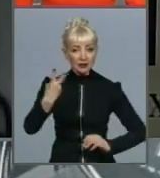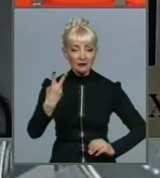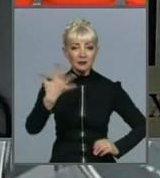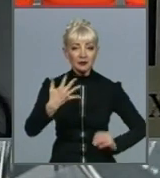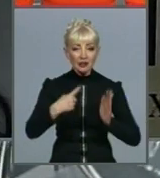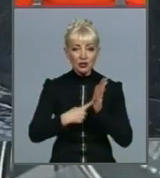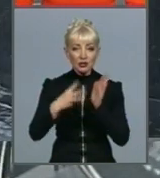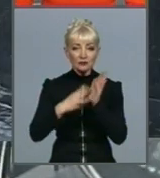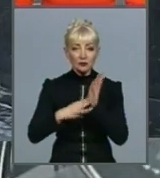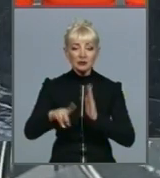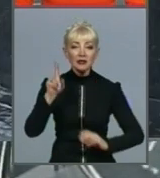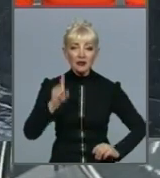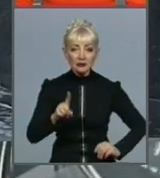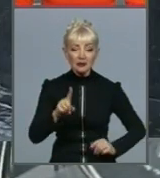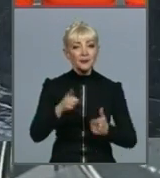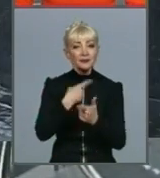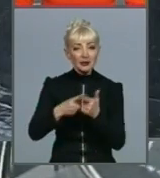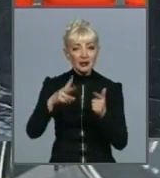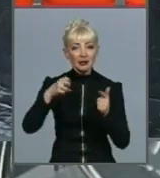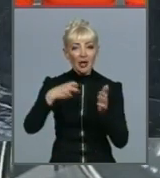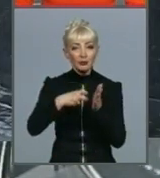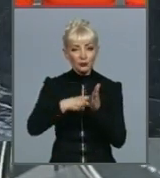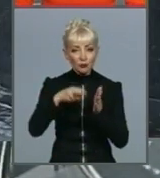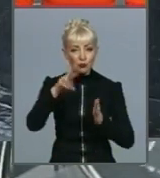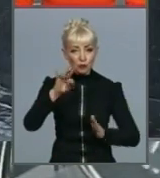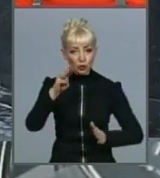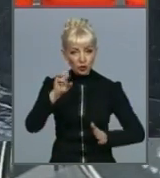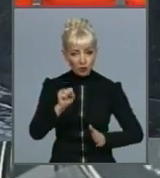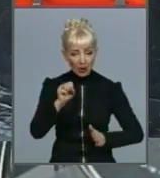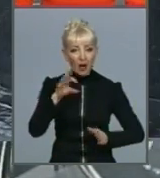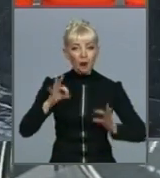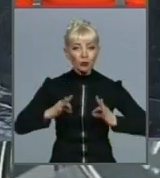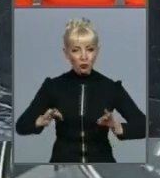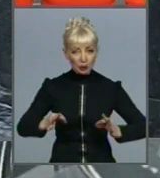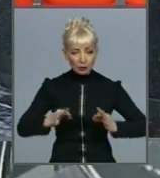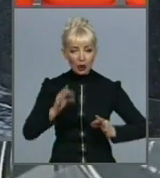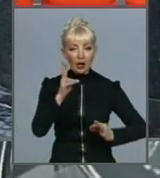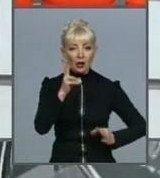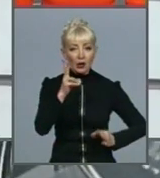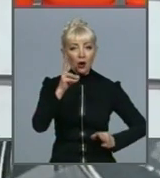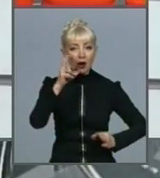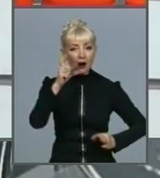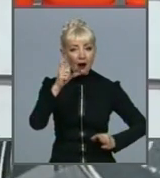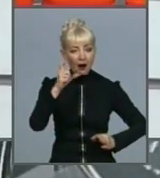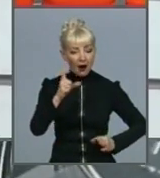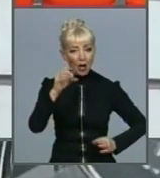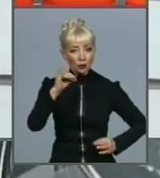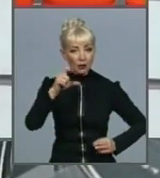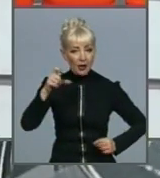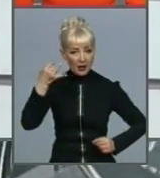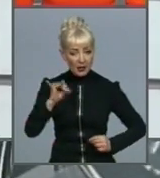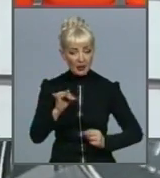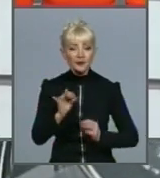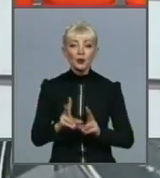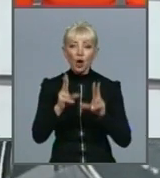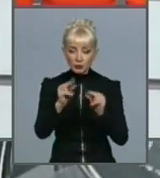або на поштову скриньку «Хотлайн» «Собачка прокуратура КХЮЕЙ». У відповідних органах обіцяють оперативно реагувати на порушення